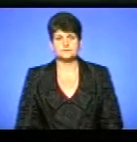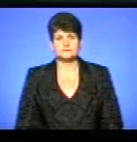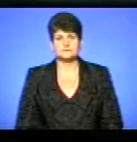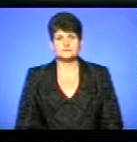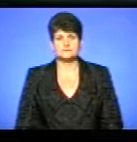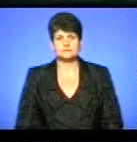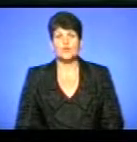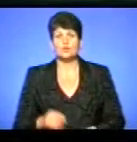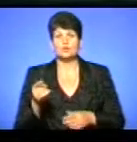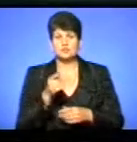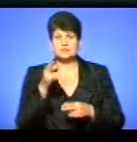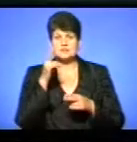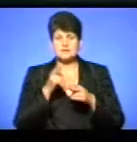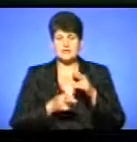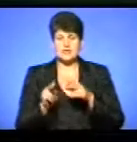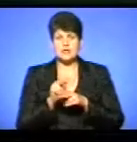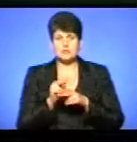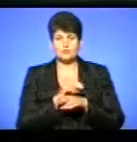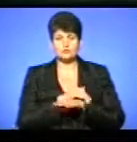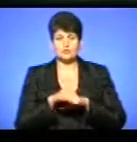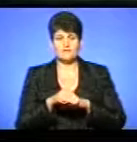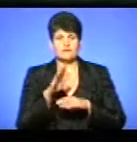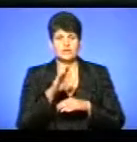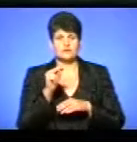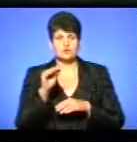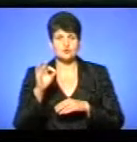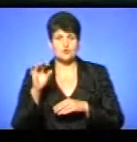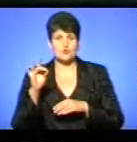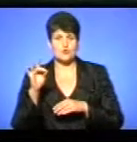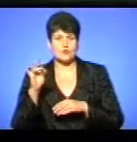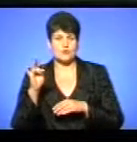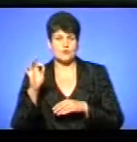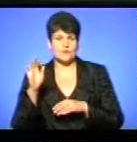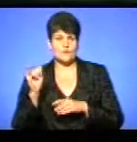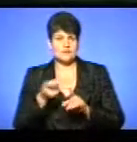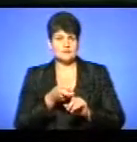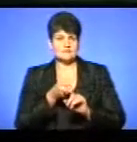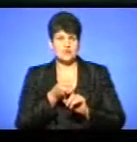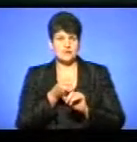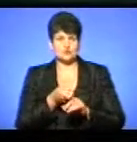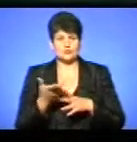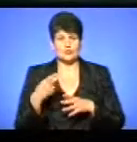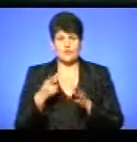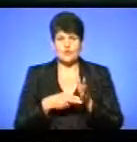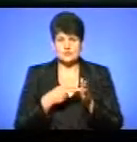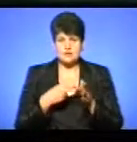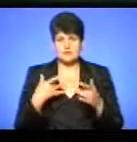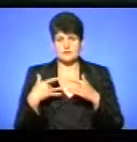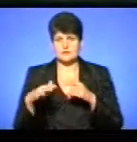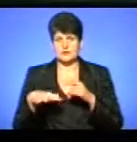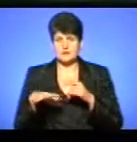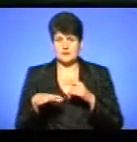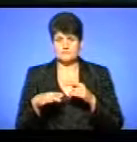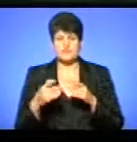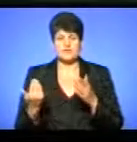У Тернополі завершили ремонт вулиці В'ячеслава Чорновола, яка сполучає залізничний вокзал та театральний майдан, і відновили